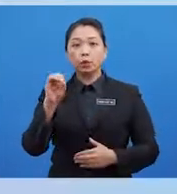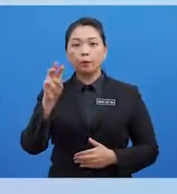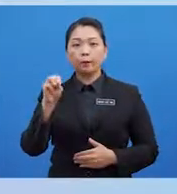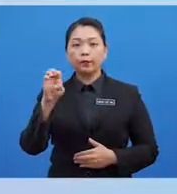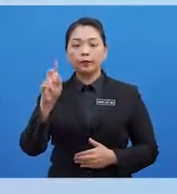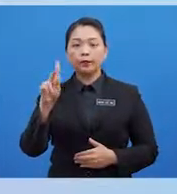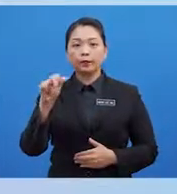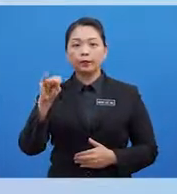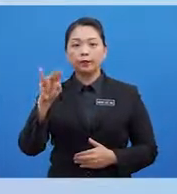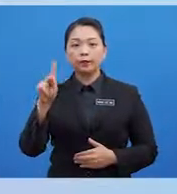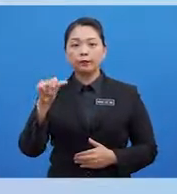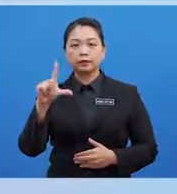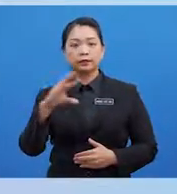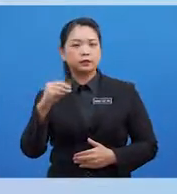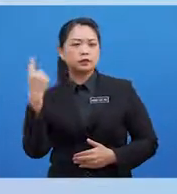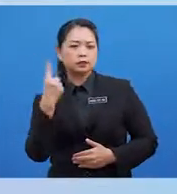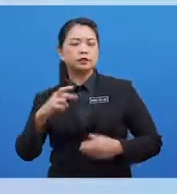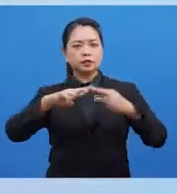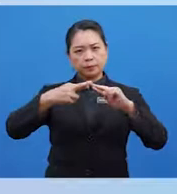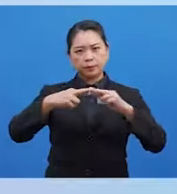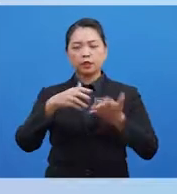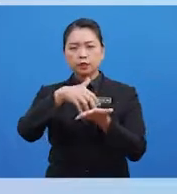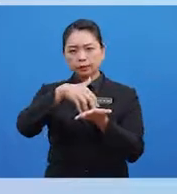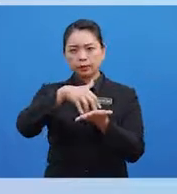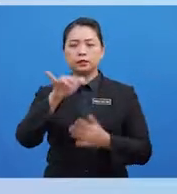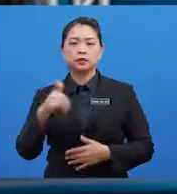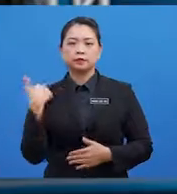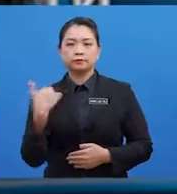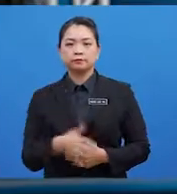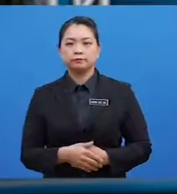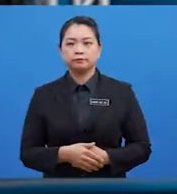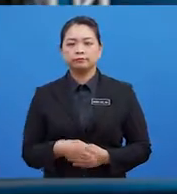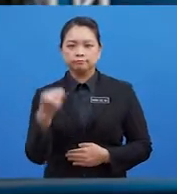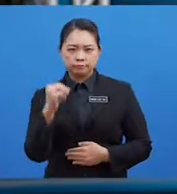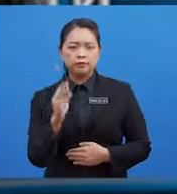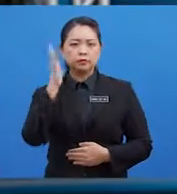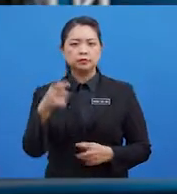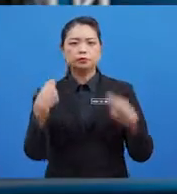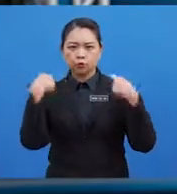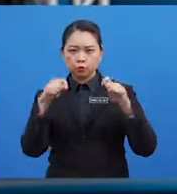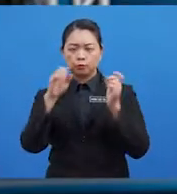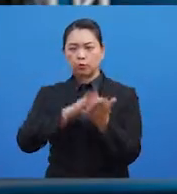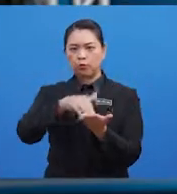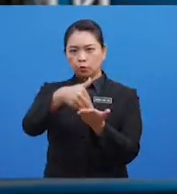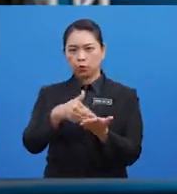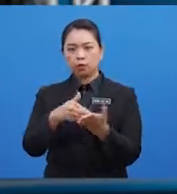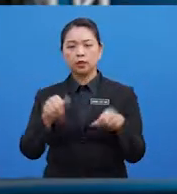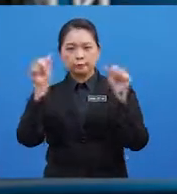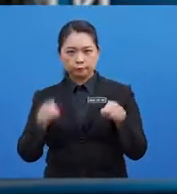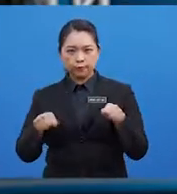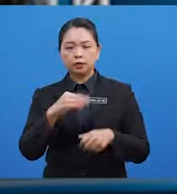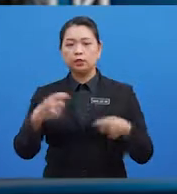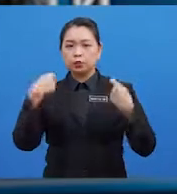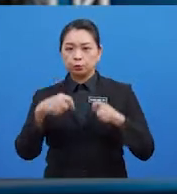dan atlet sentiasa memperbaiki kelemahan yang ada Mereka juga akan cuba membangunkan keupayaan